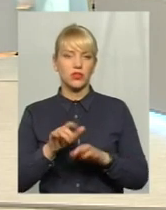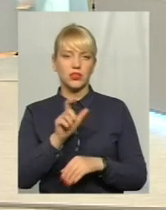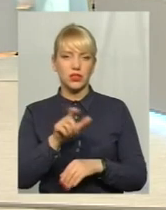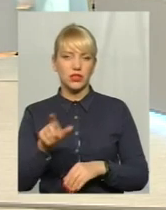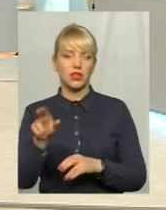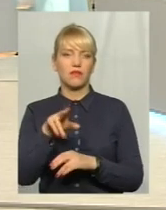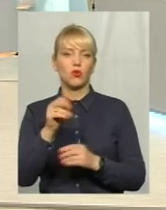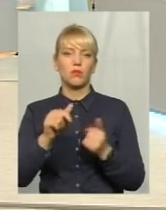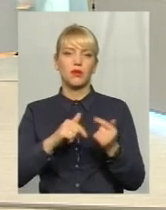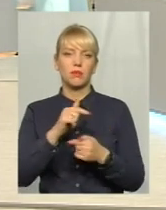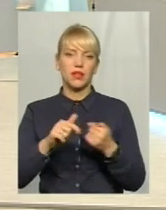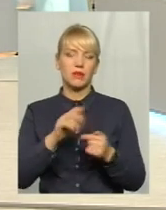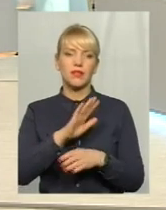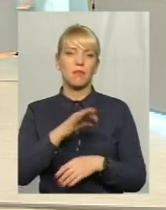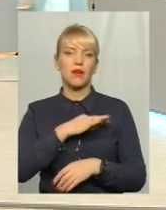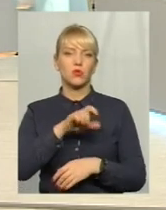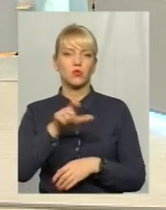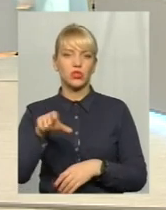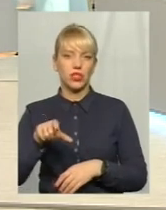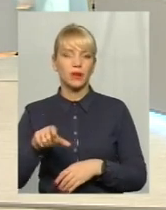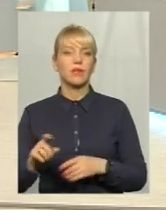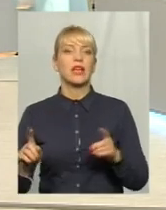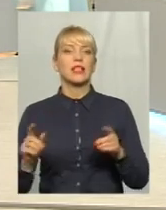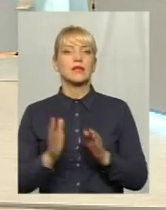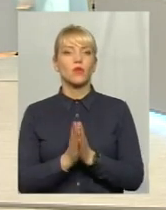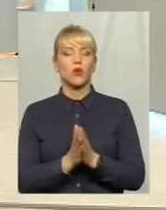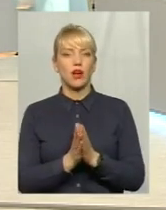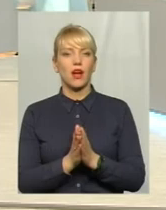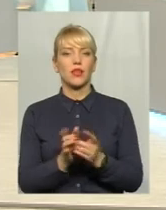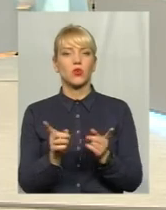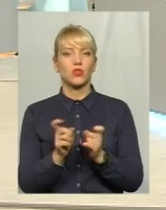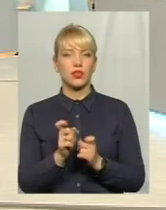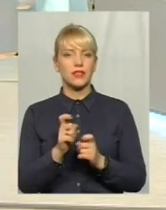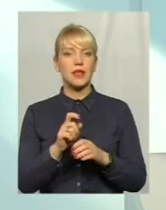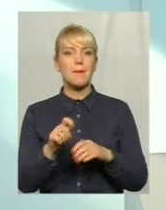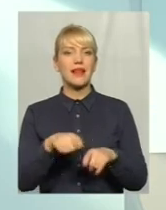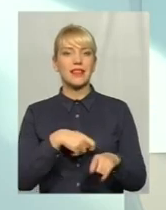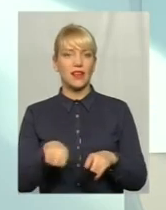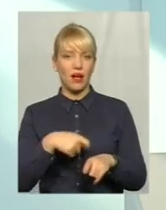всіх небайдужих, з проханням долучатися матеріально.